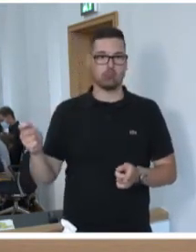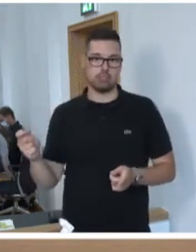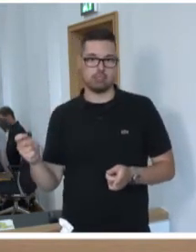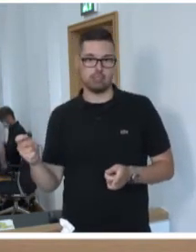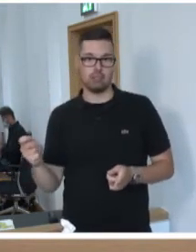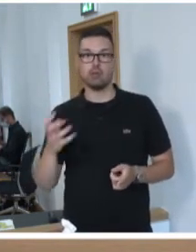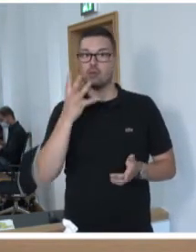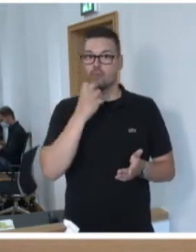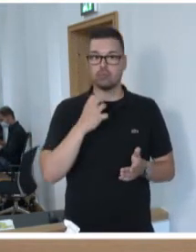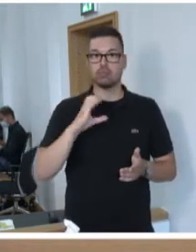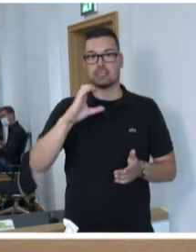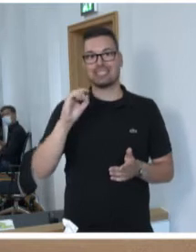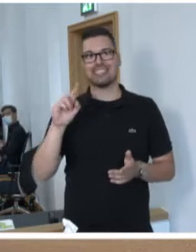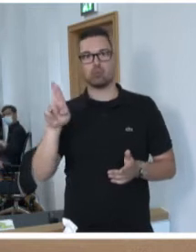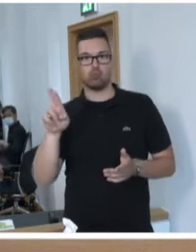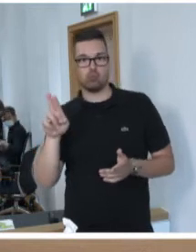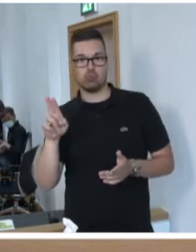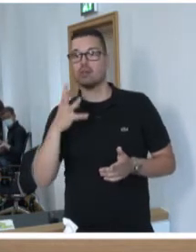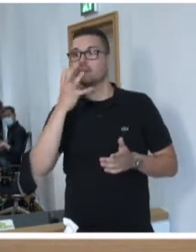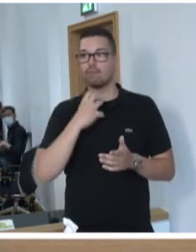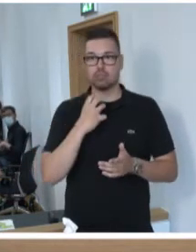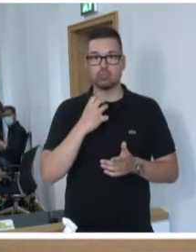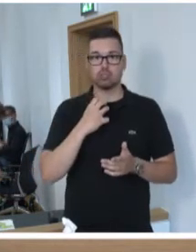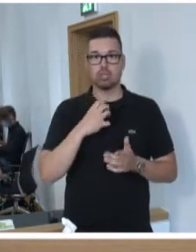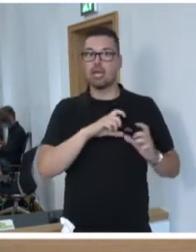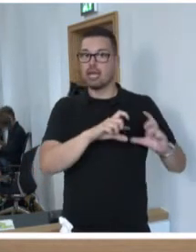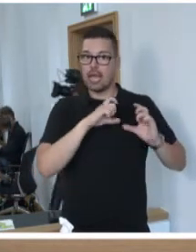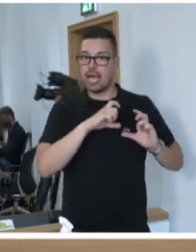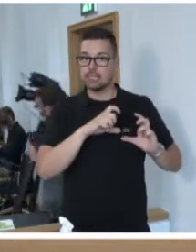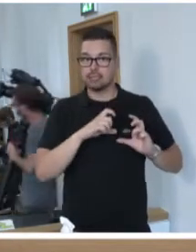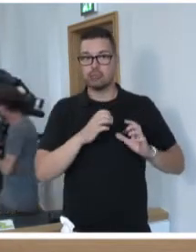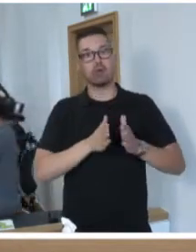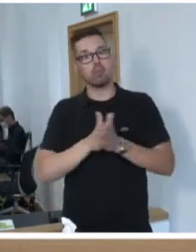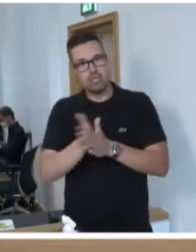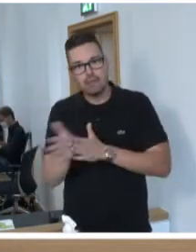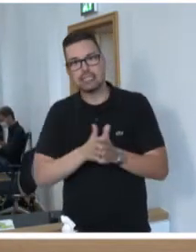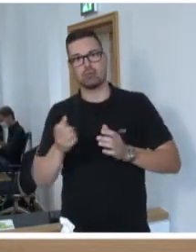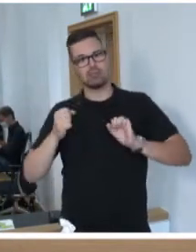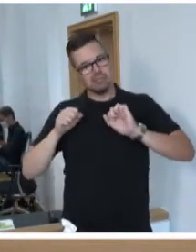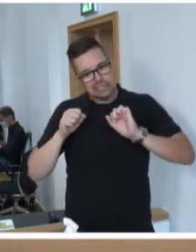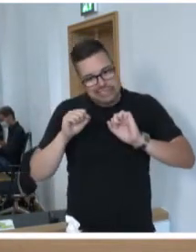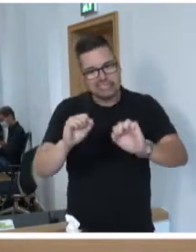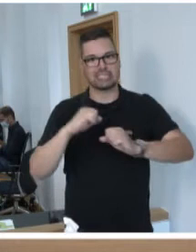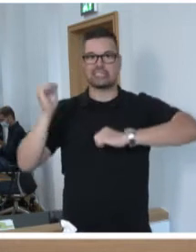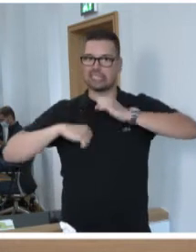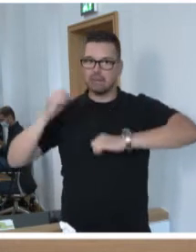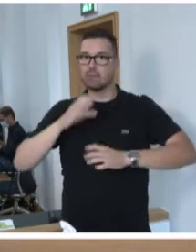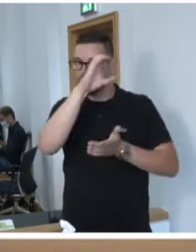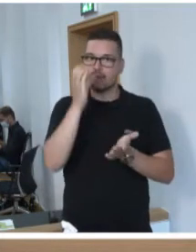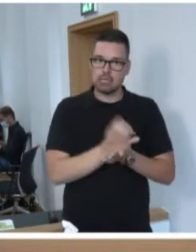möchte Ihnen im Namen der CDU Saar ebenfalls ganz, ganz herzlich für Ihr Engagement, für Ihren Einsatz und für Ihr